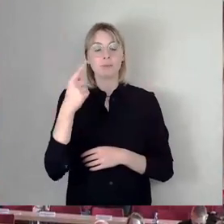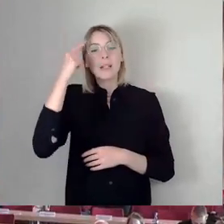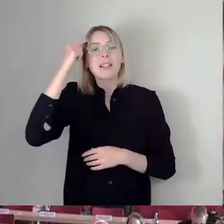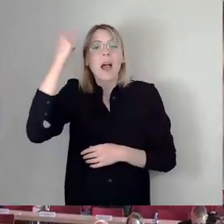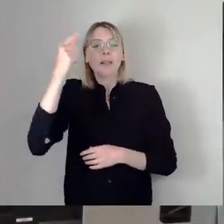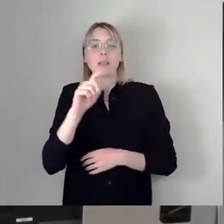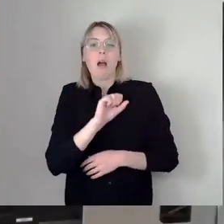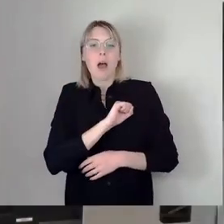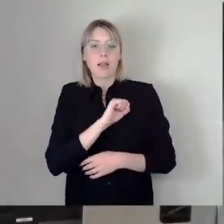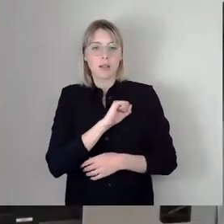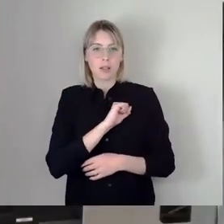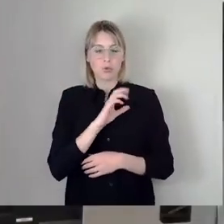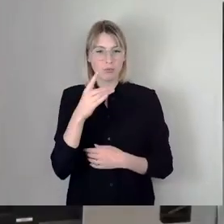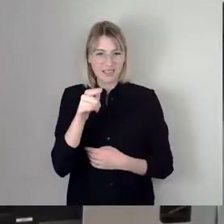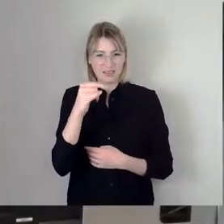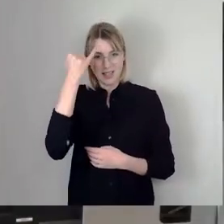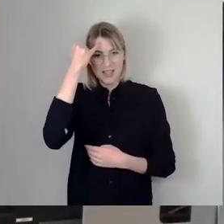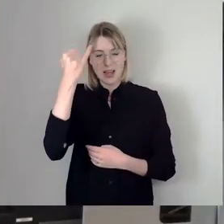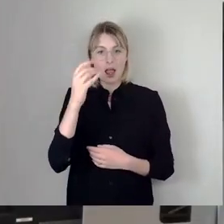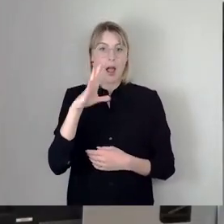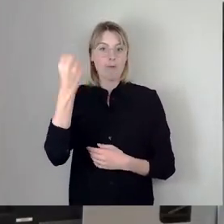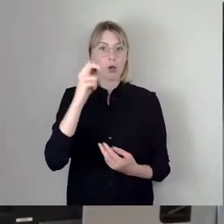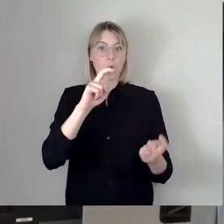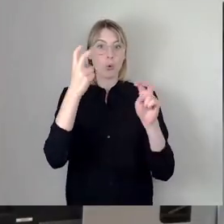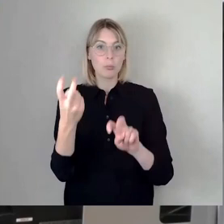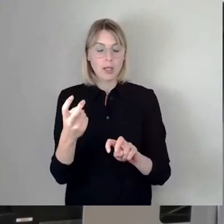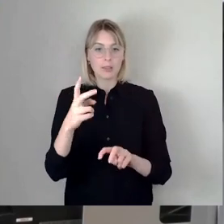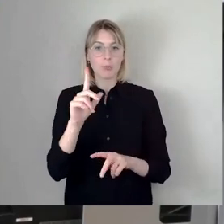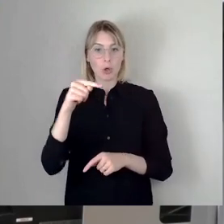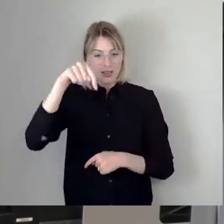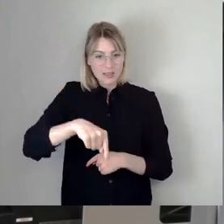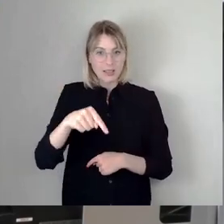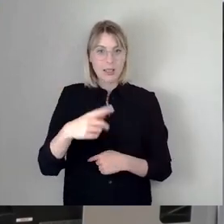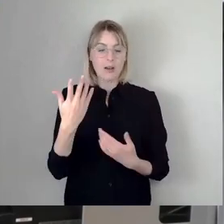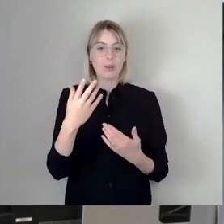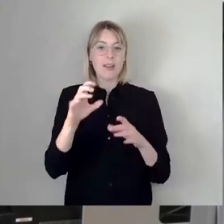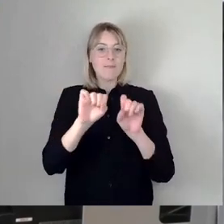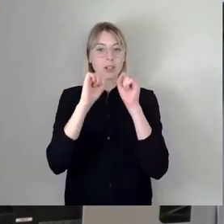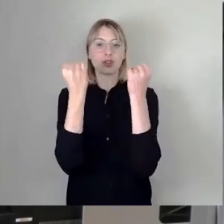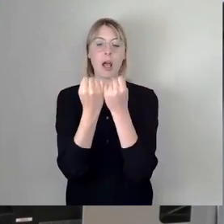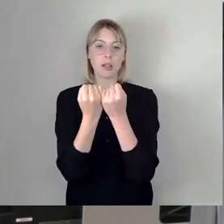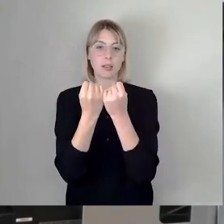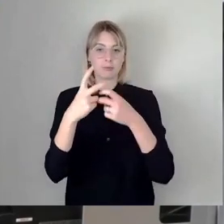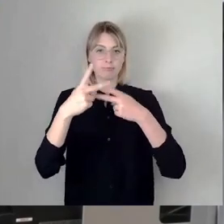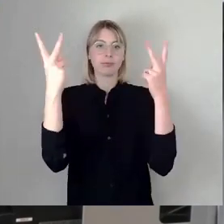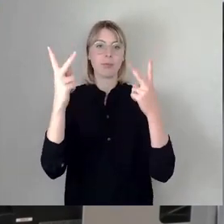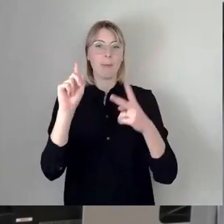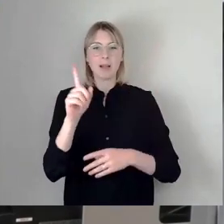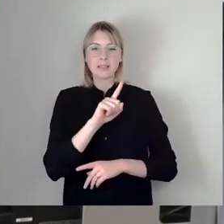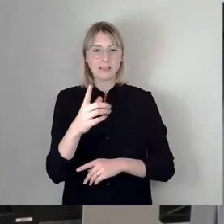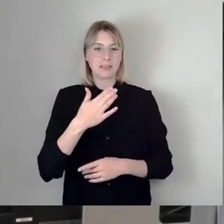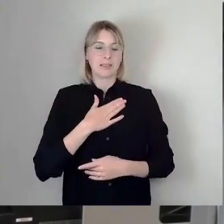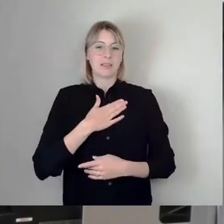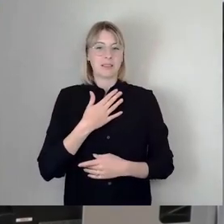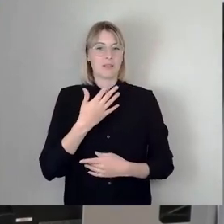Idee und die seit auch erfolgreich umgesetzt wurde, hier praktisch verstaatlichen. Und das kann nicht unsere Intention sein. Und da